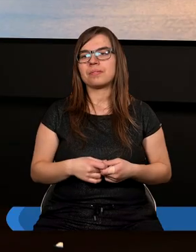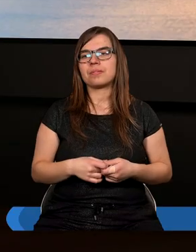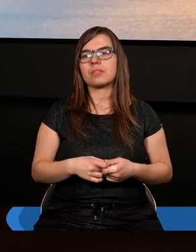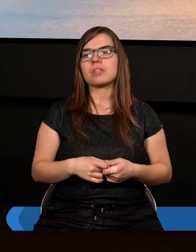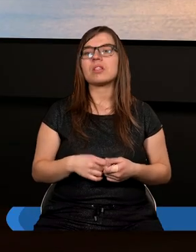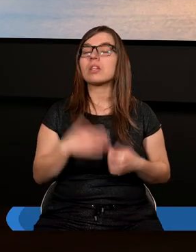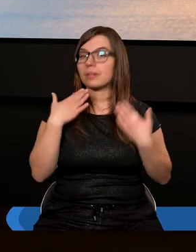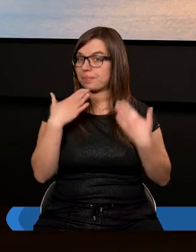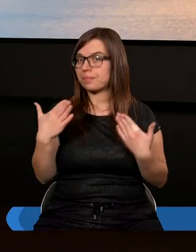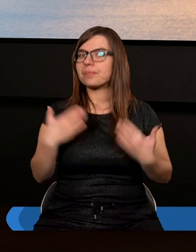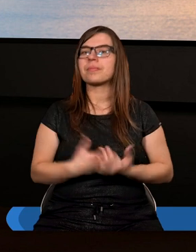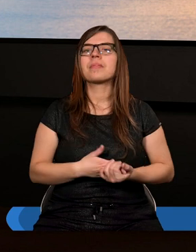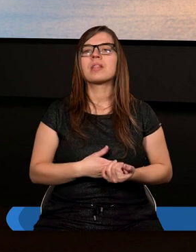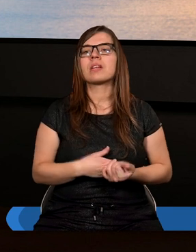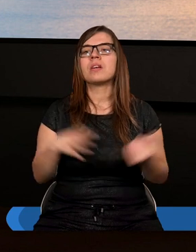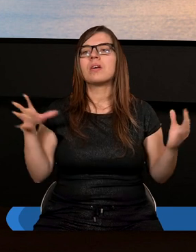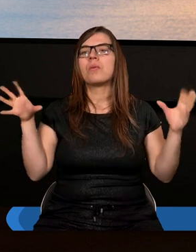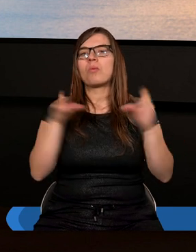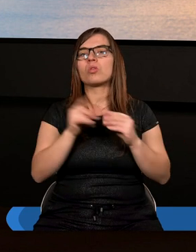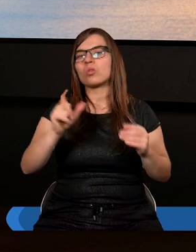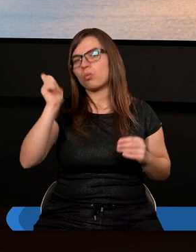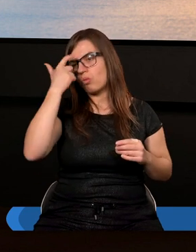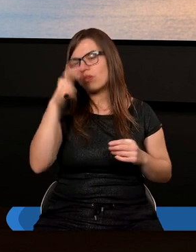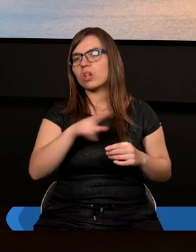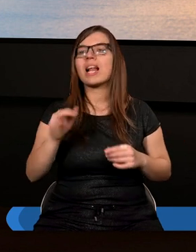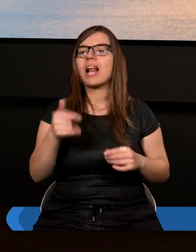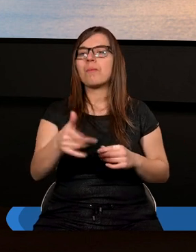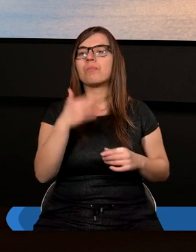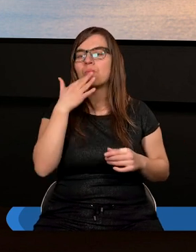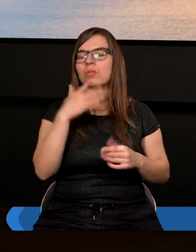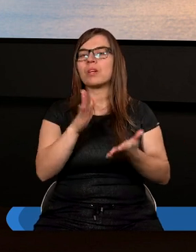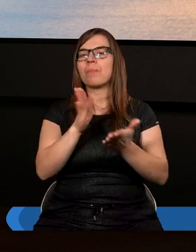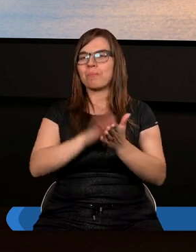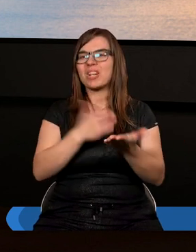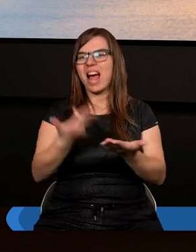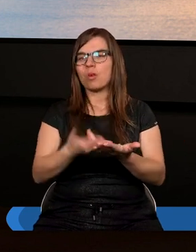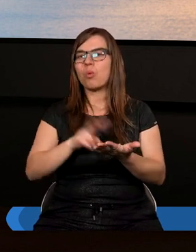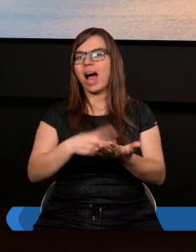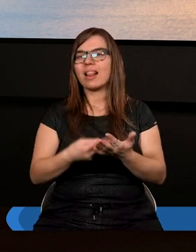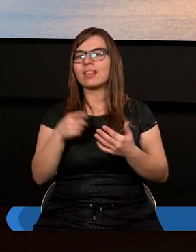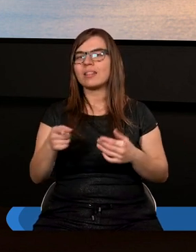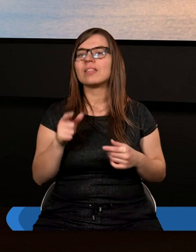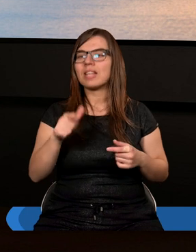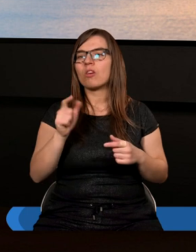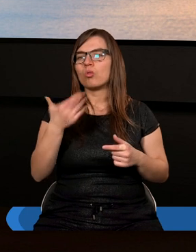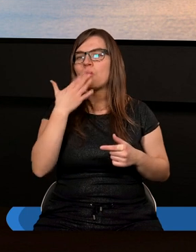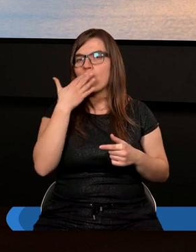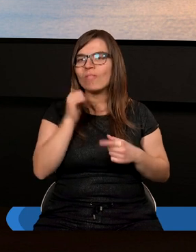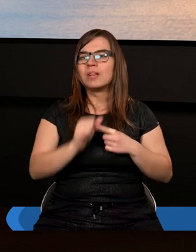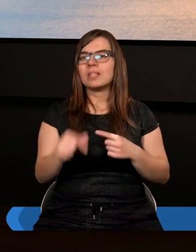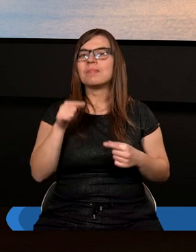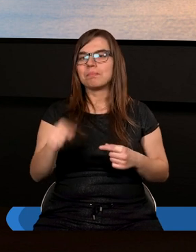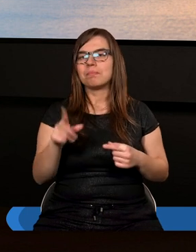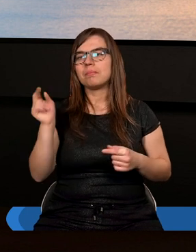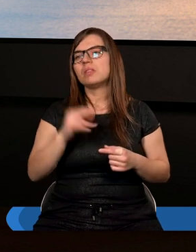Dziękuję bardzo. Podsumowaniem, czy główną rzeczą, jak mówią niektóre przekłady, tego, co mówimy, jest to, że